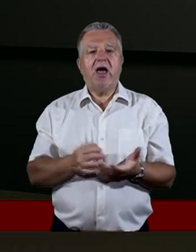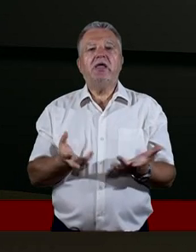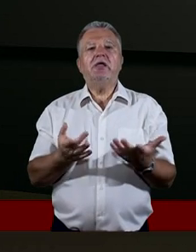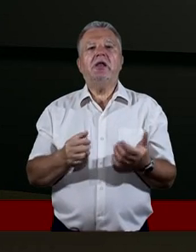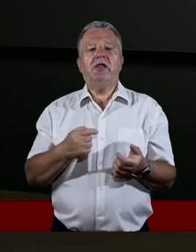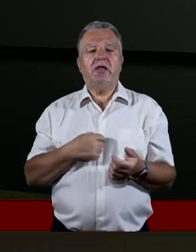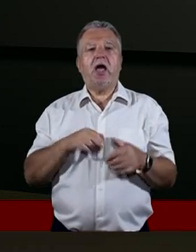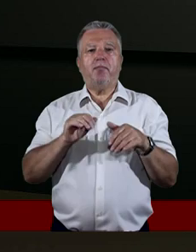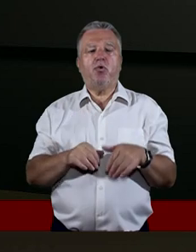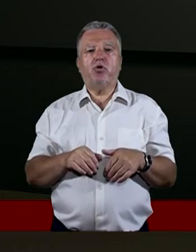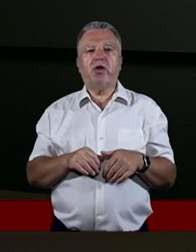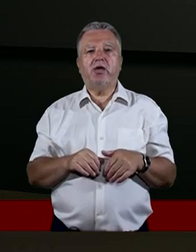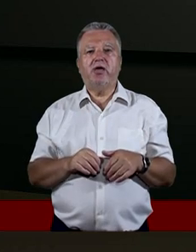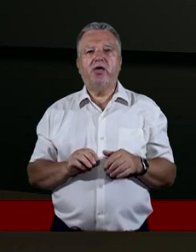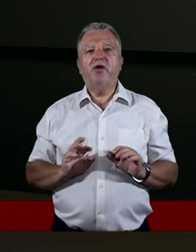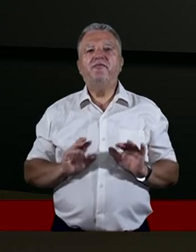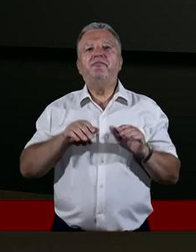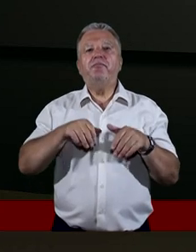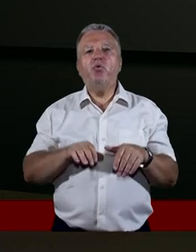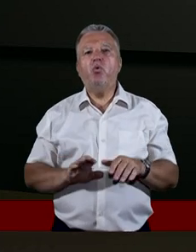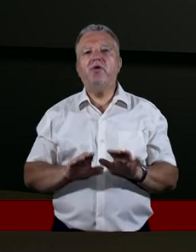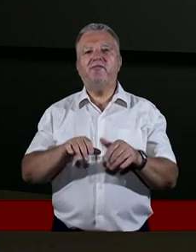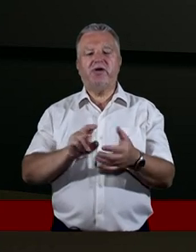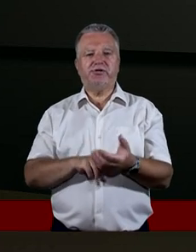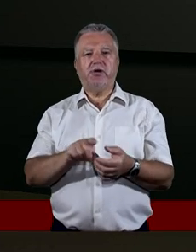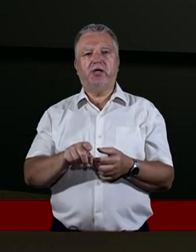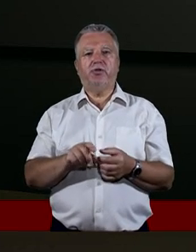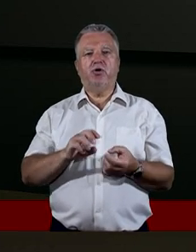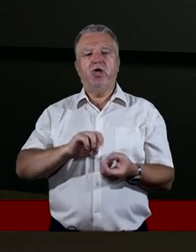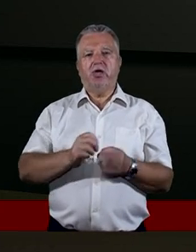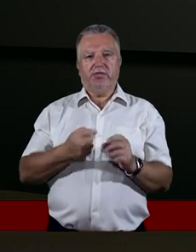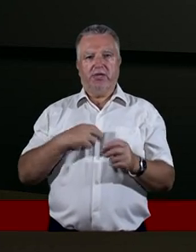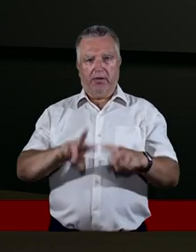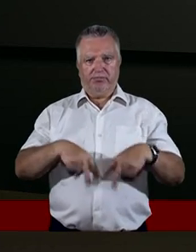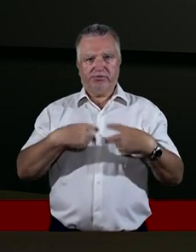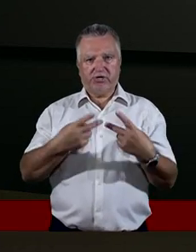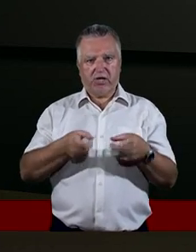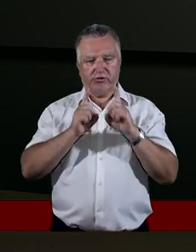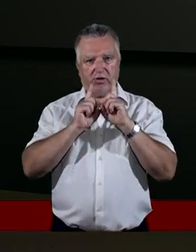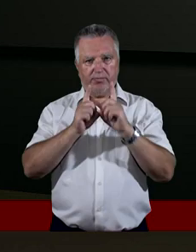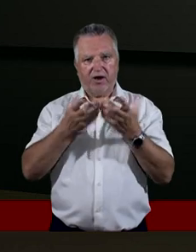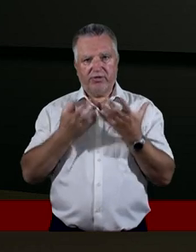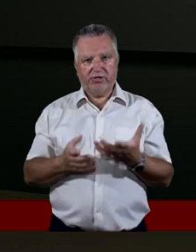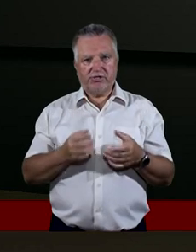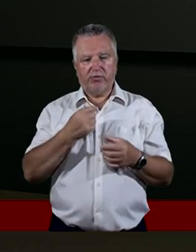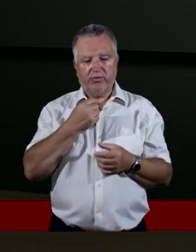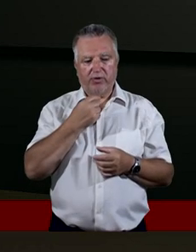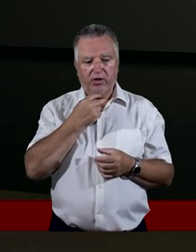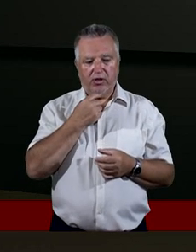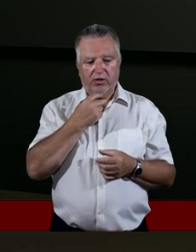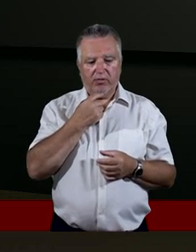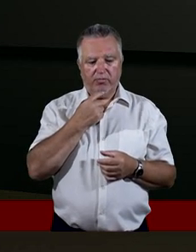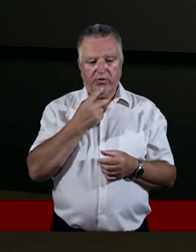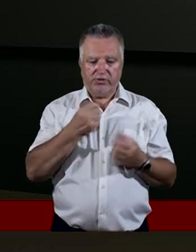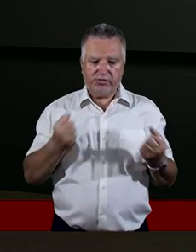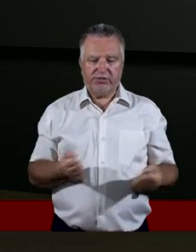ingerować? Ponieważ gdy przekazuję pewne prawdy i chciałbym powiedzieć, czy wyrazić pewną myśl,